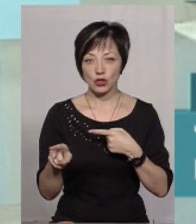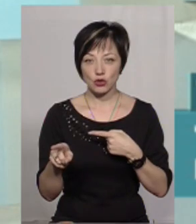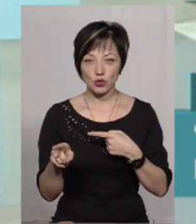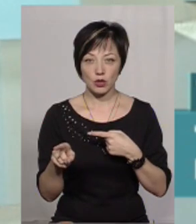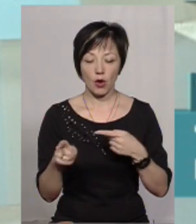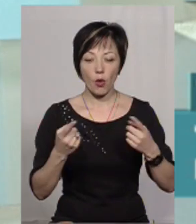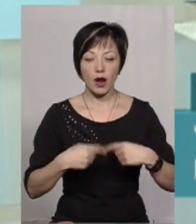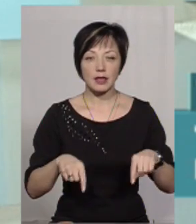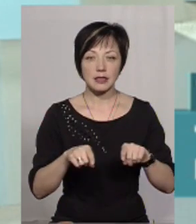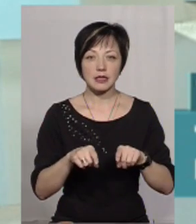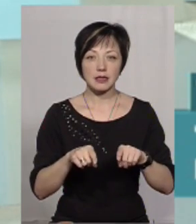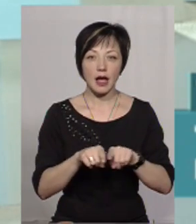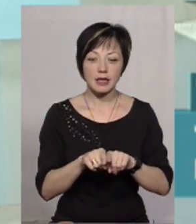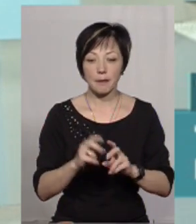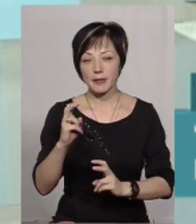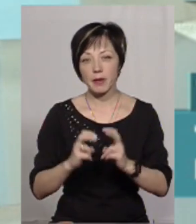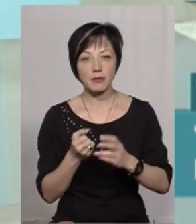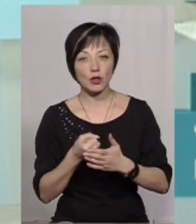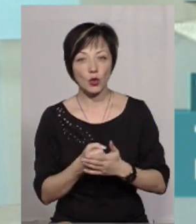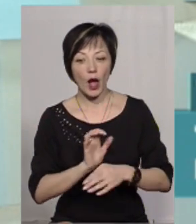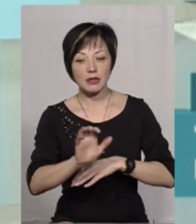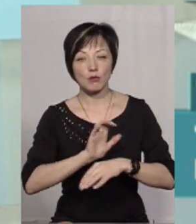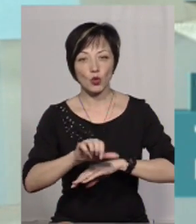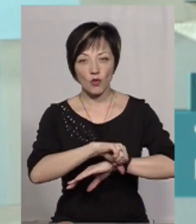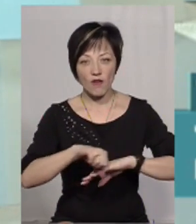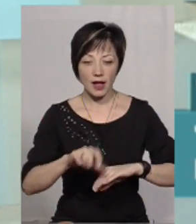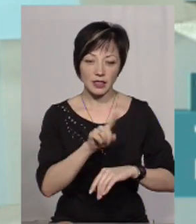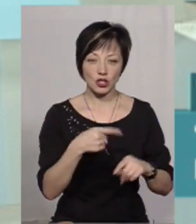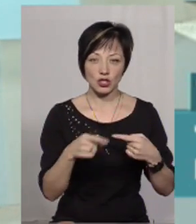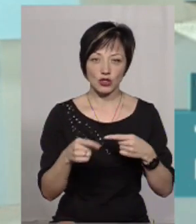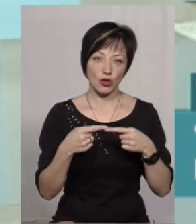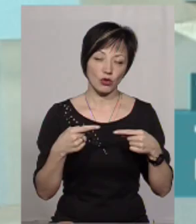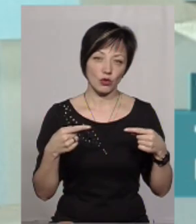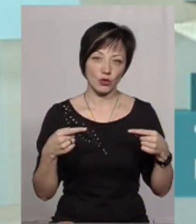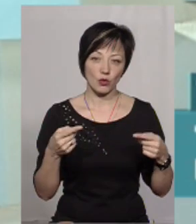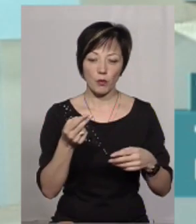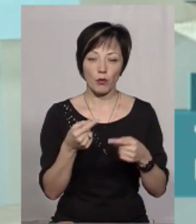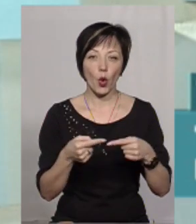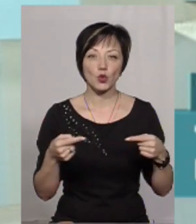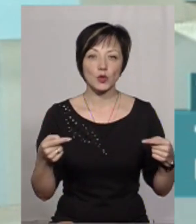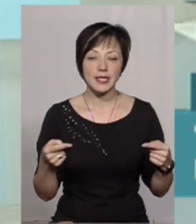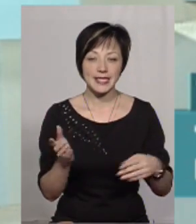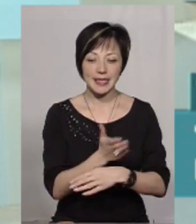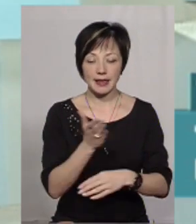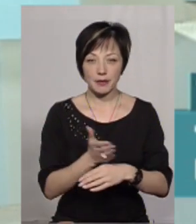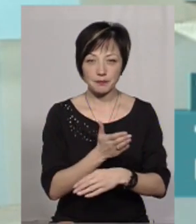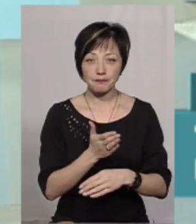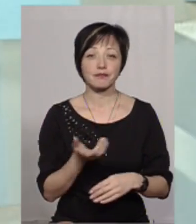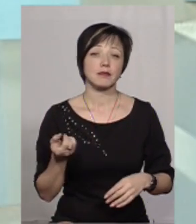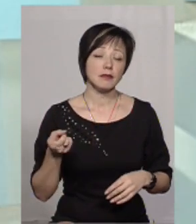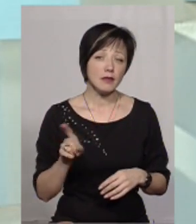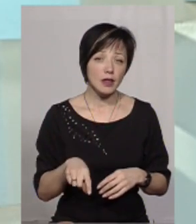організації, підприємства до експортування тих чи інших продуктів та продукції чи виробів.